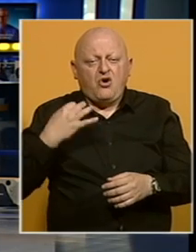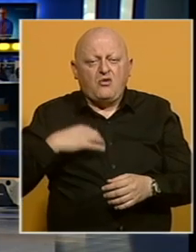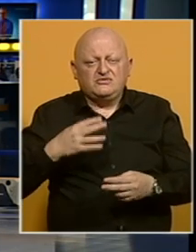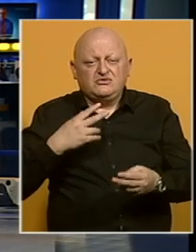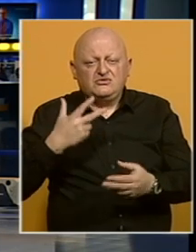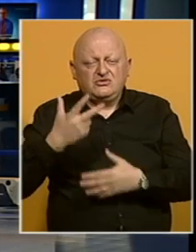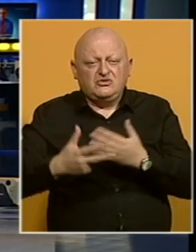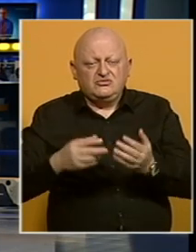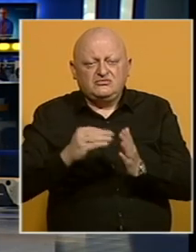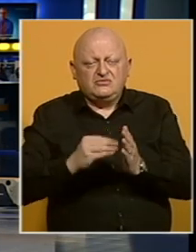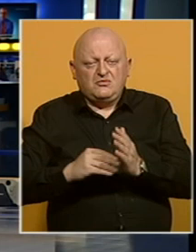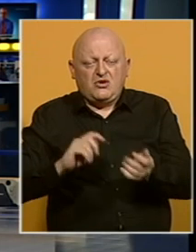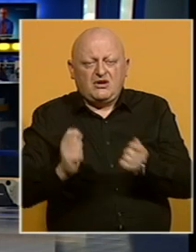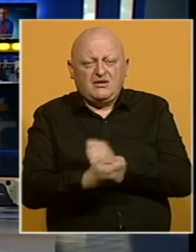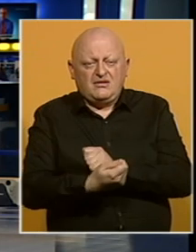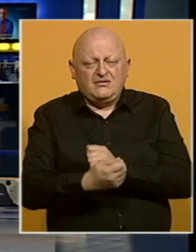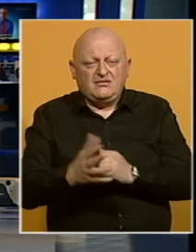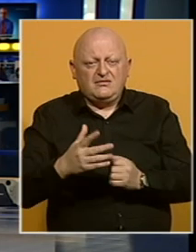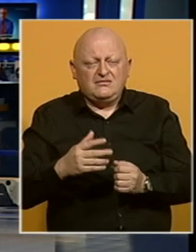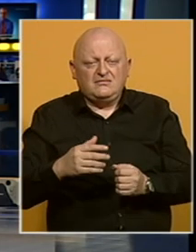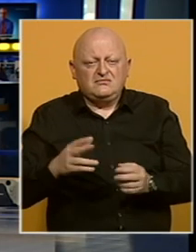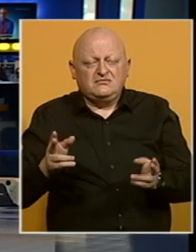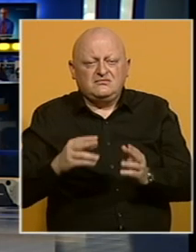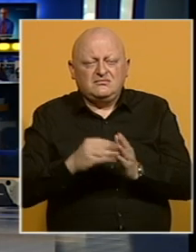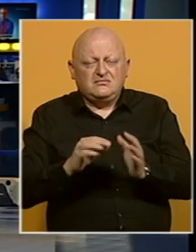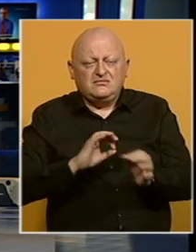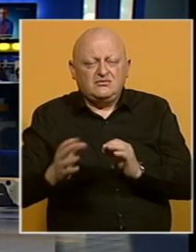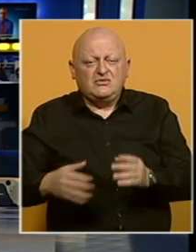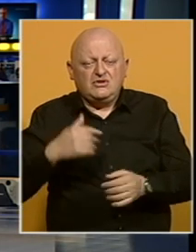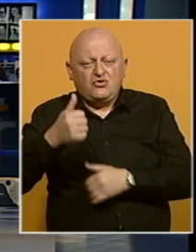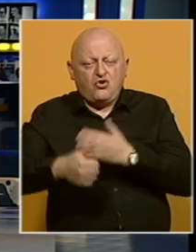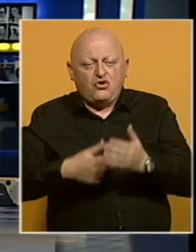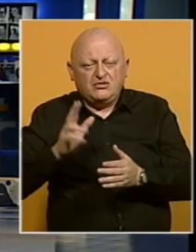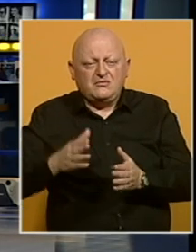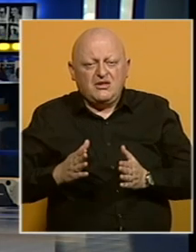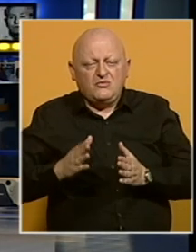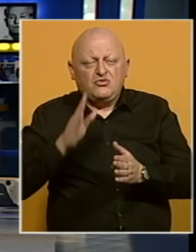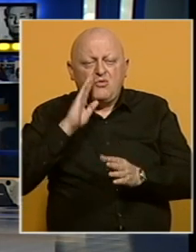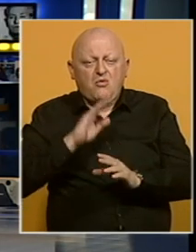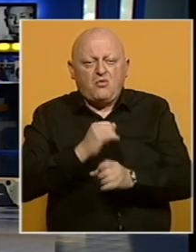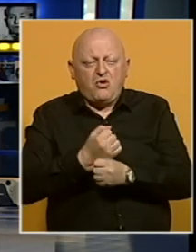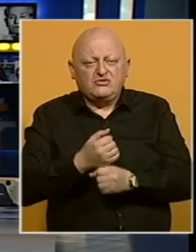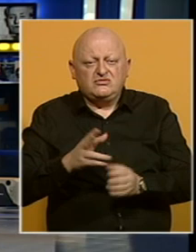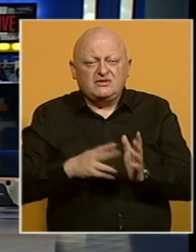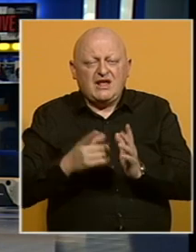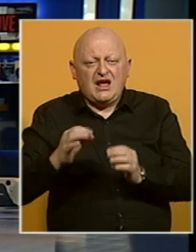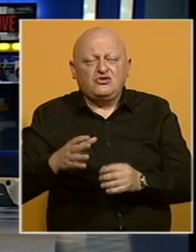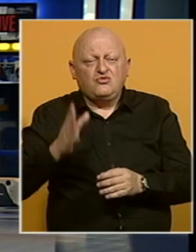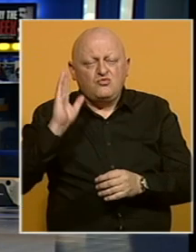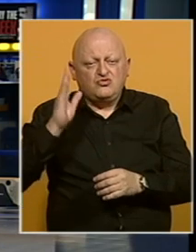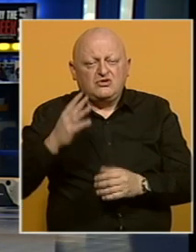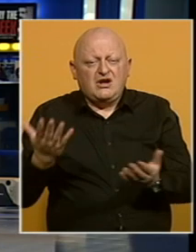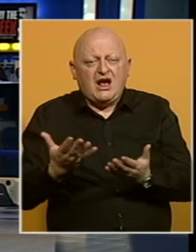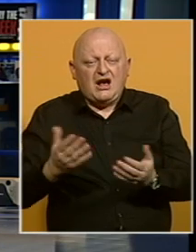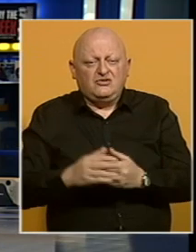iz ovogodišnjeg programa reformi. Spremali se novi plan za narednu godinu, imali put Bosne i Hercegovine ka NATO u perspektivu